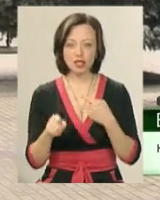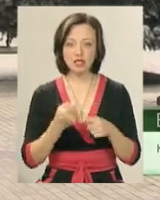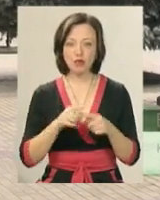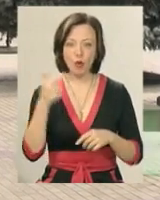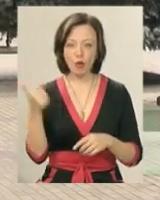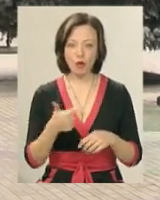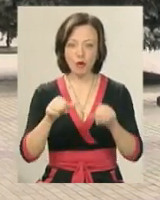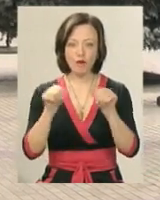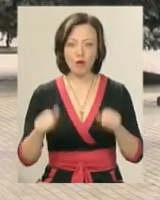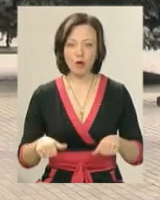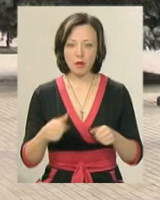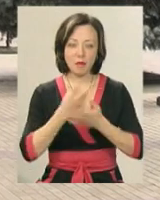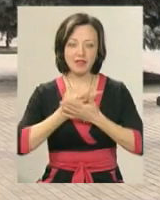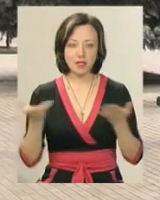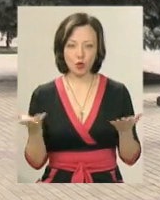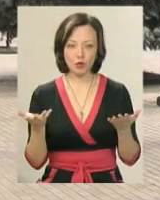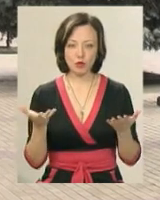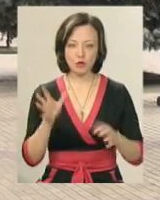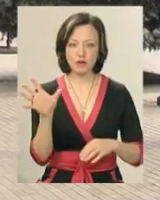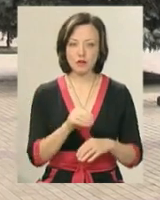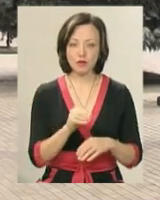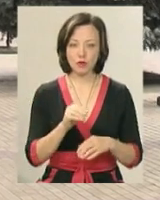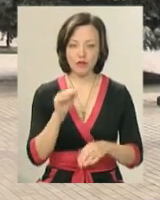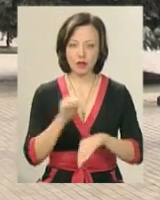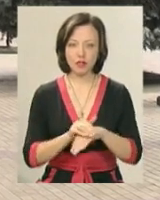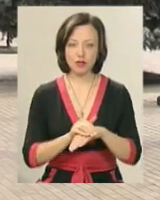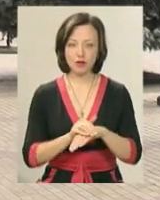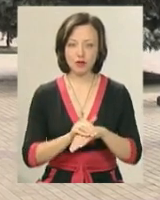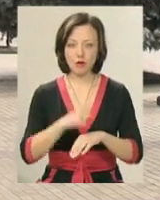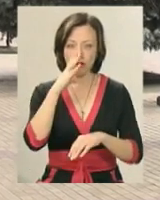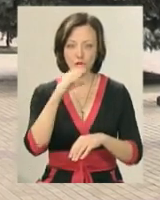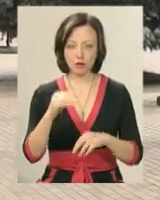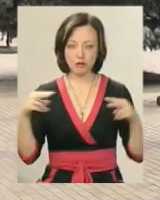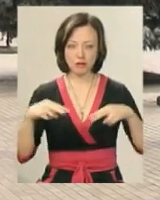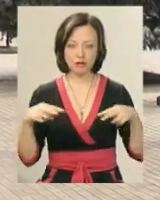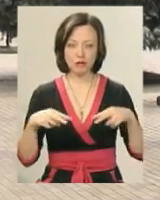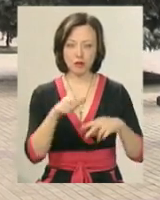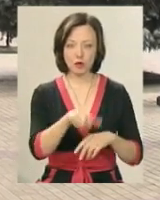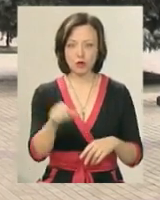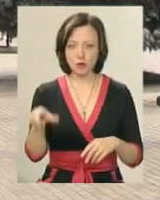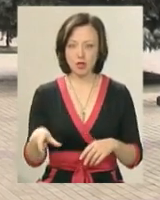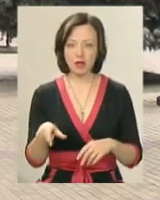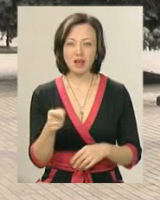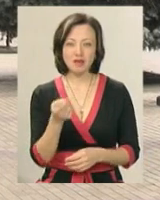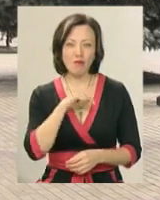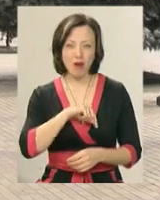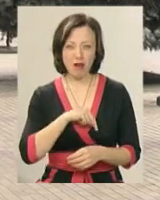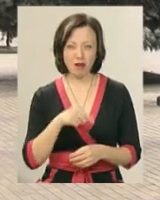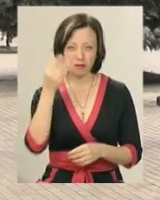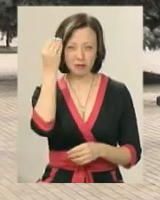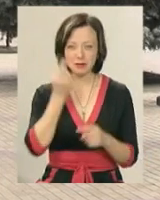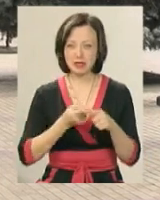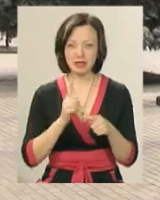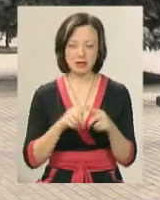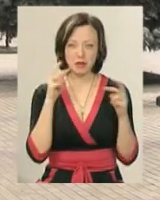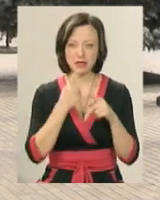це було в грубій формі, при всій маршрутці. І з моральної точки зору це не